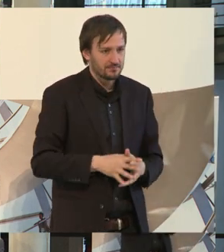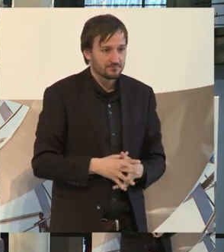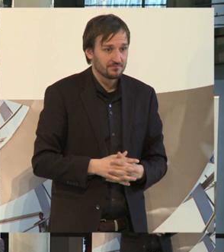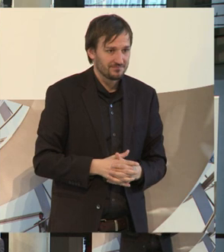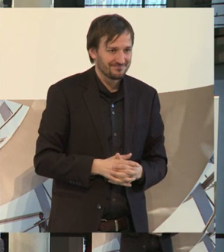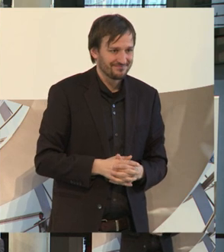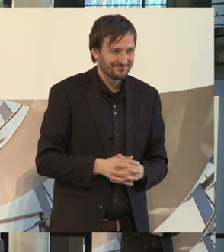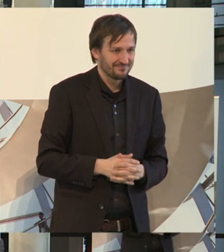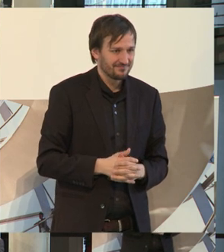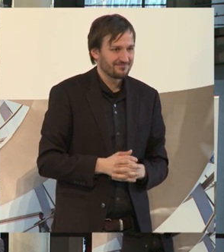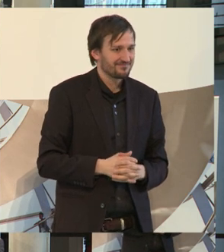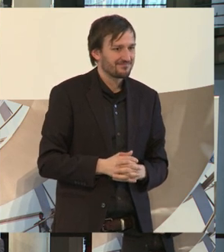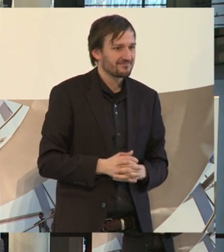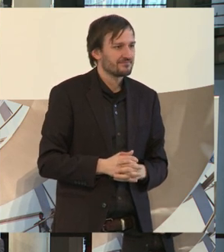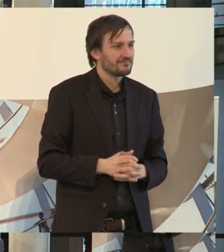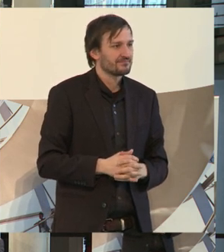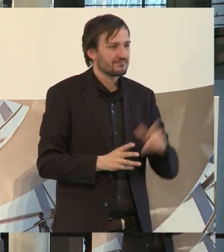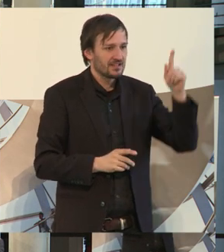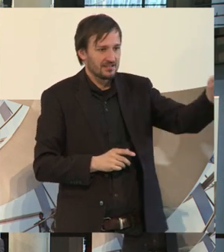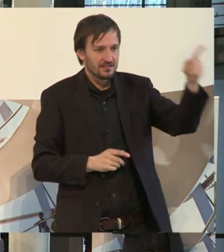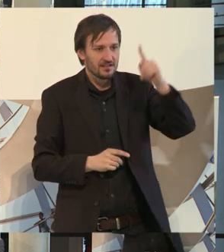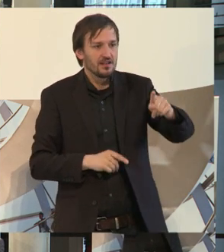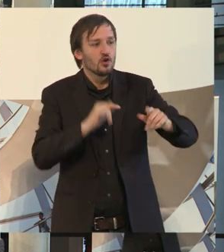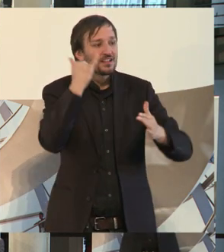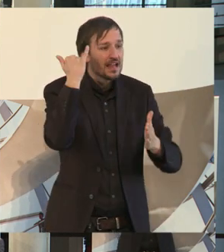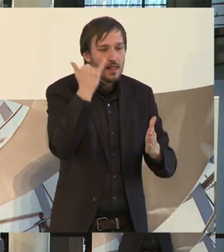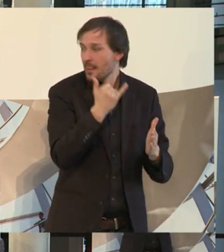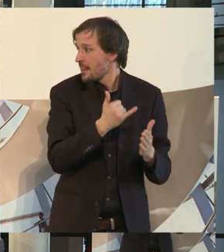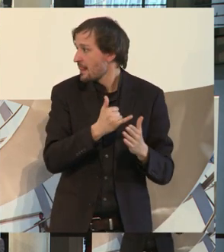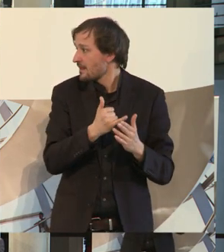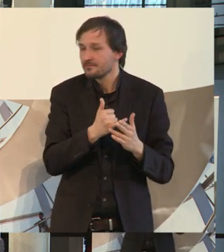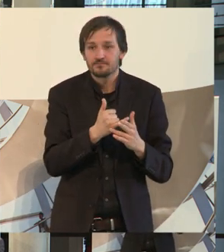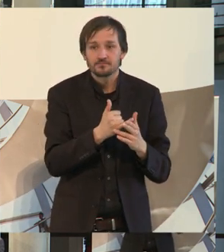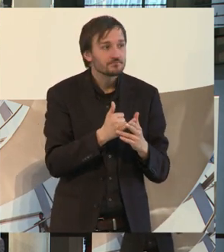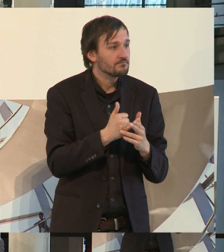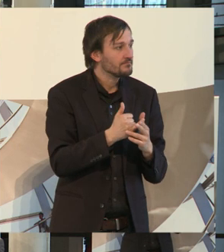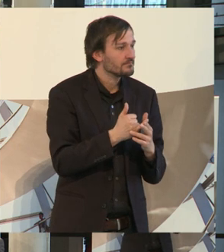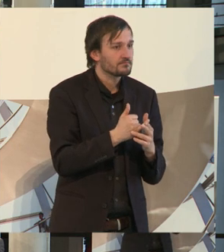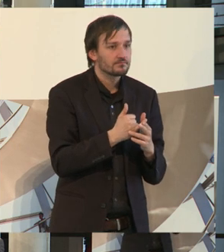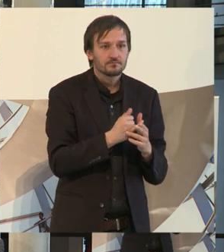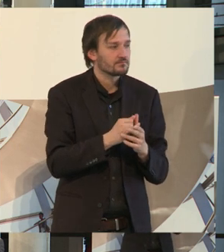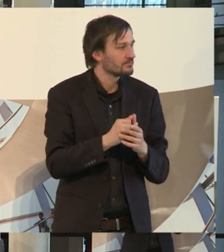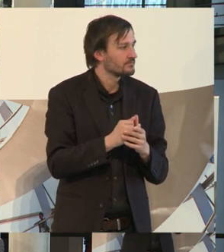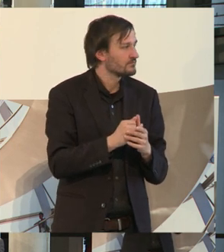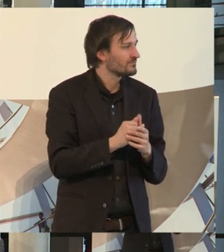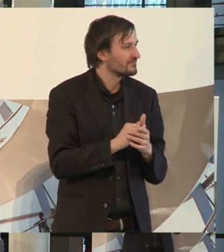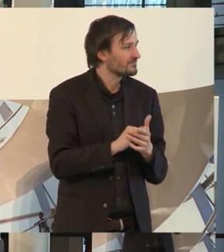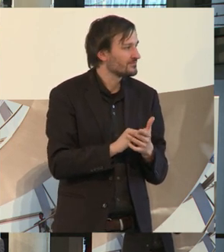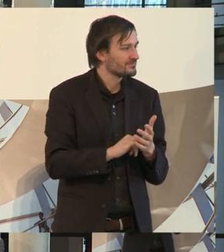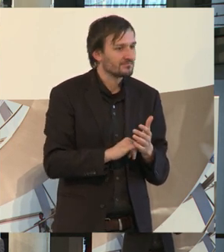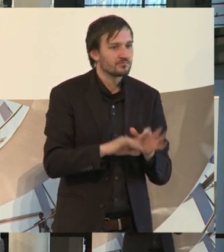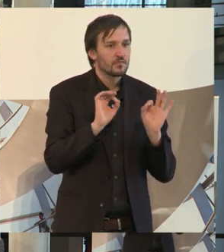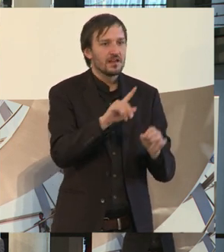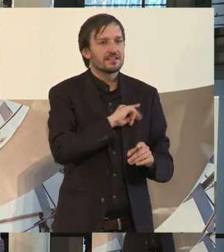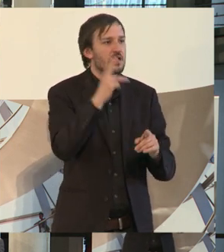noch mal hier in die Runde, da habe ich noch eine ganz wichtige, dringende Wortmeldung übersehen. Ja. Gut. Also